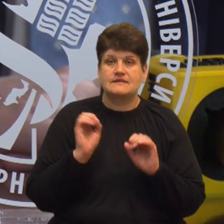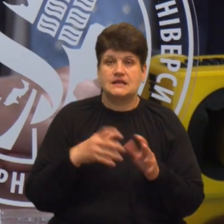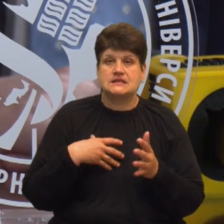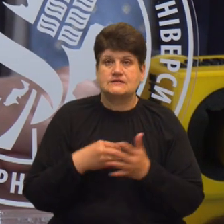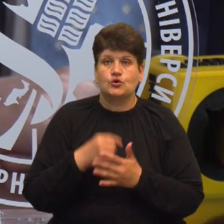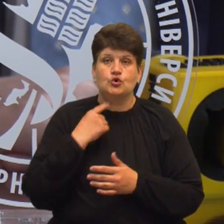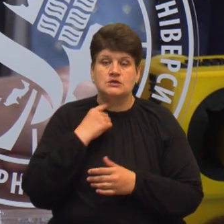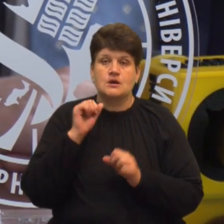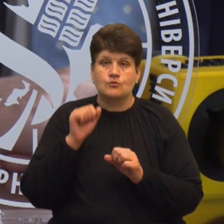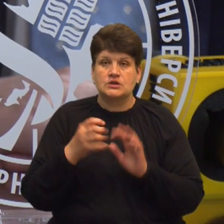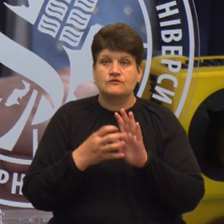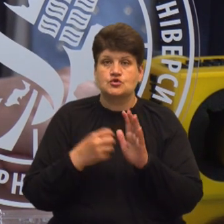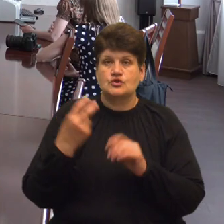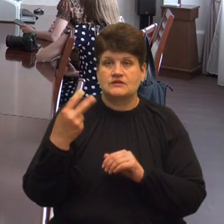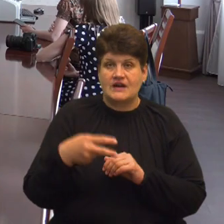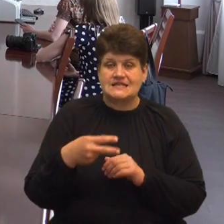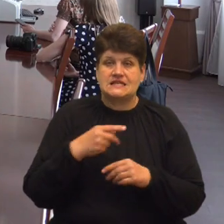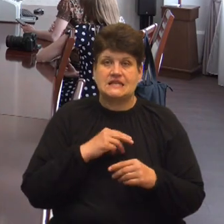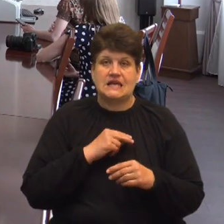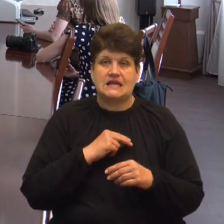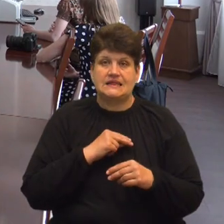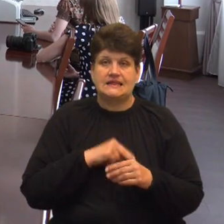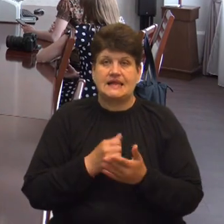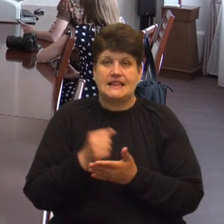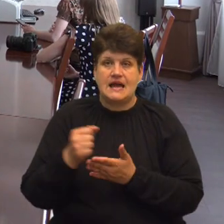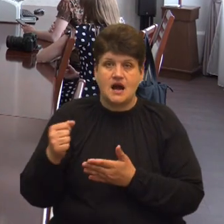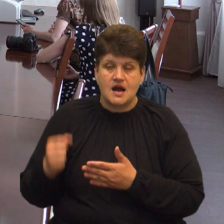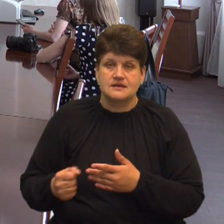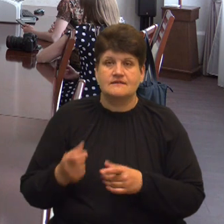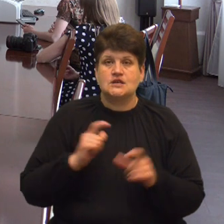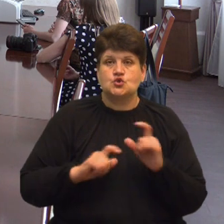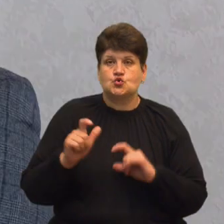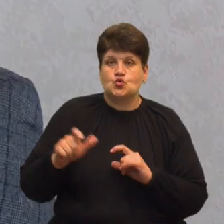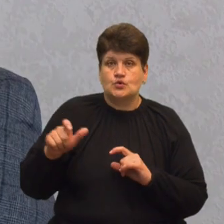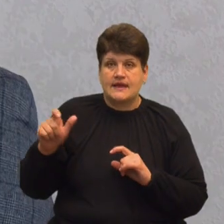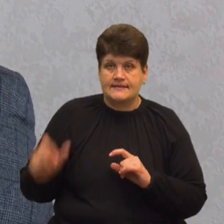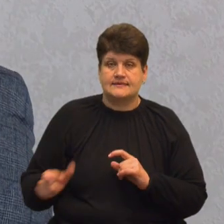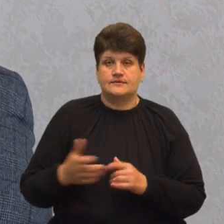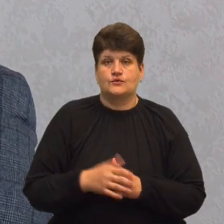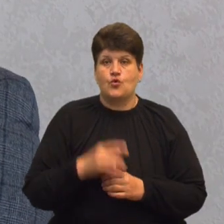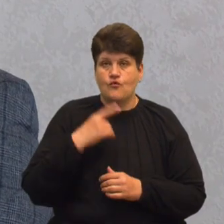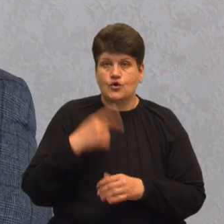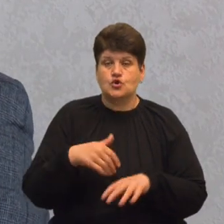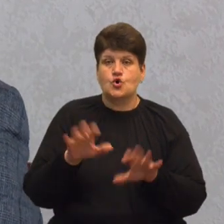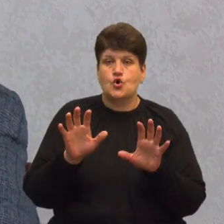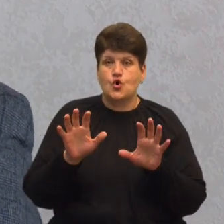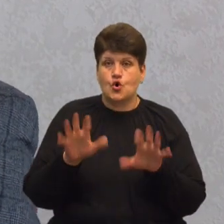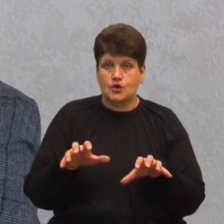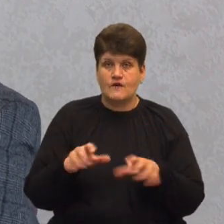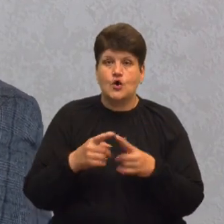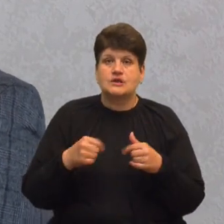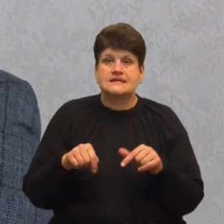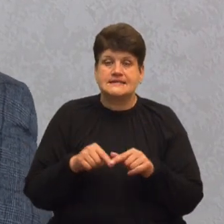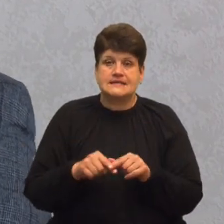можуть 920 делегатів від працівників університету та студентів, розповідає голова організаційного комітету з проведення виборів ректора